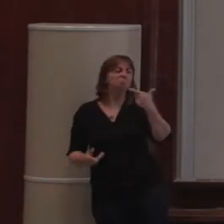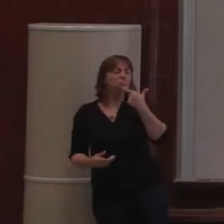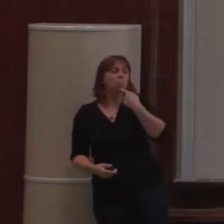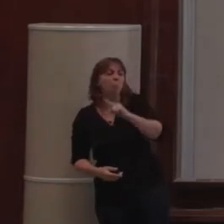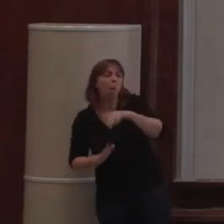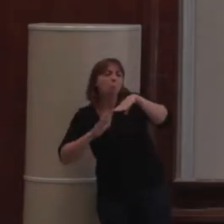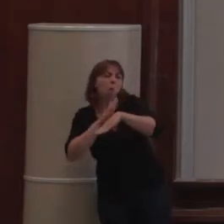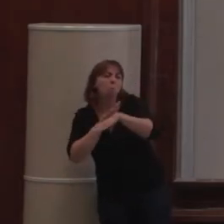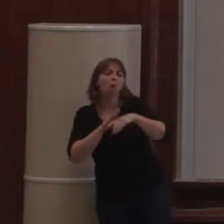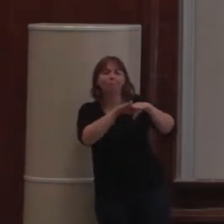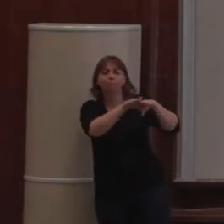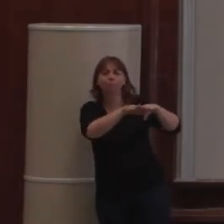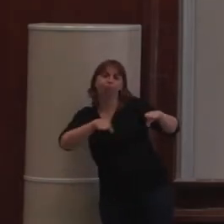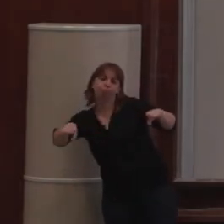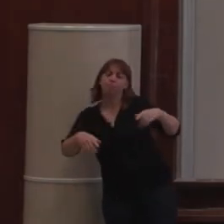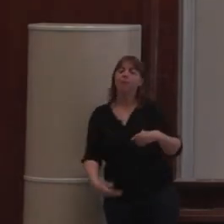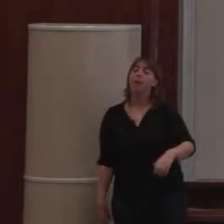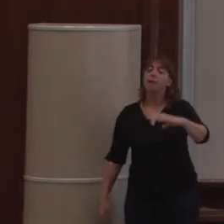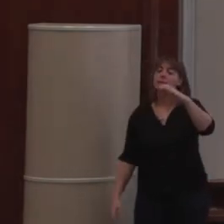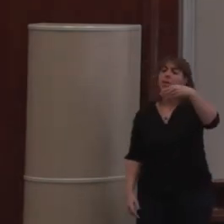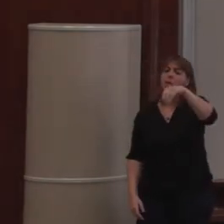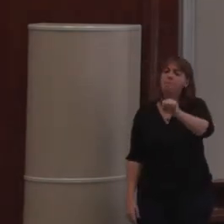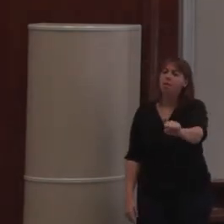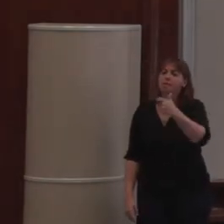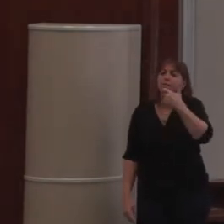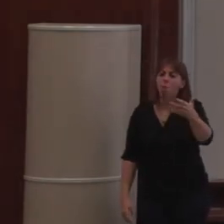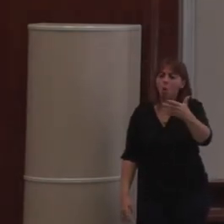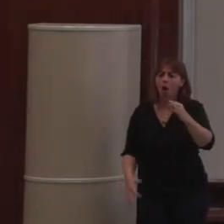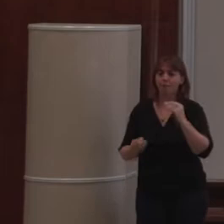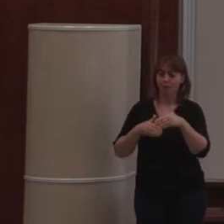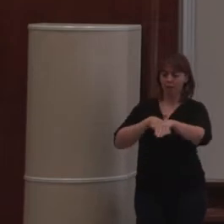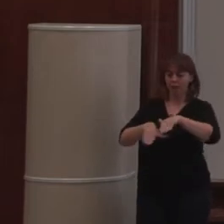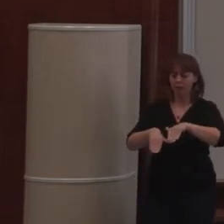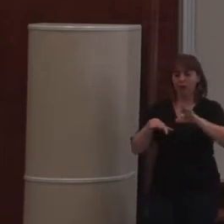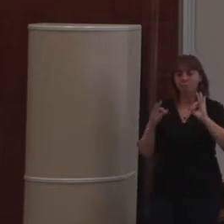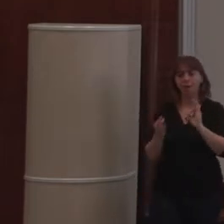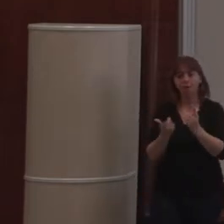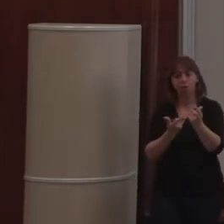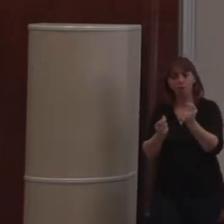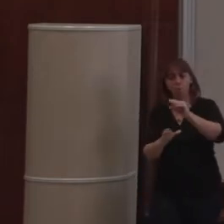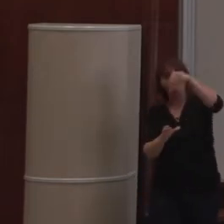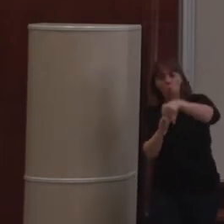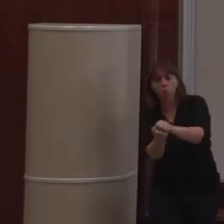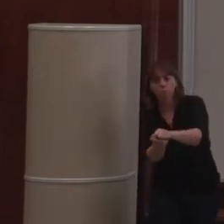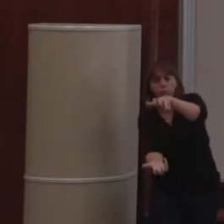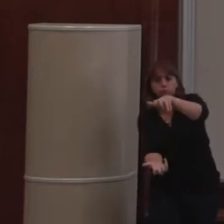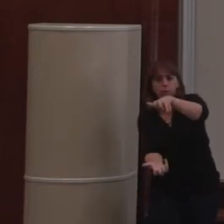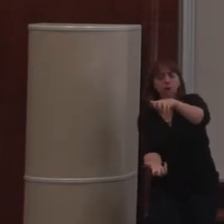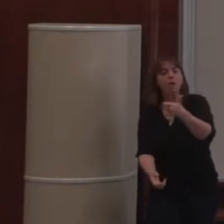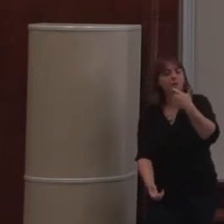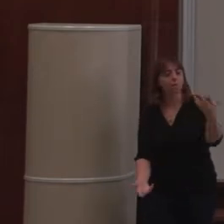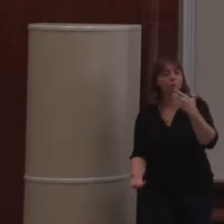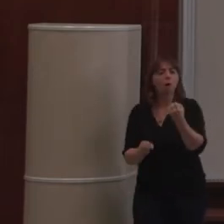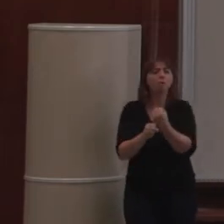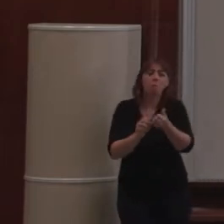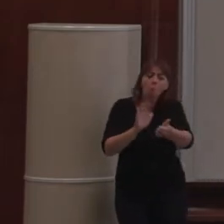Alors justement, je vais vous parler de ce que sont les CMS. Donc le CMS, Content Management System, système de gestion de contenu. Le boulot, c'est de faire des sites